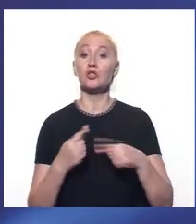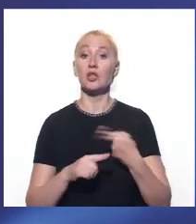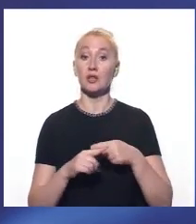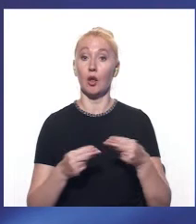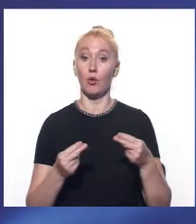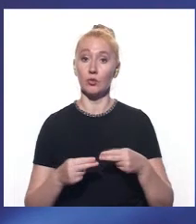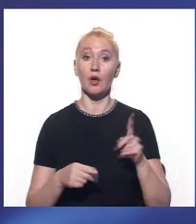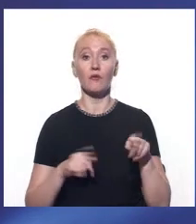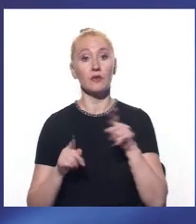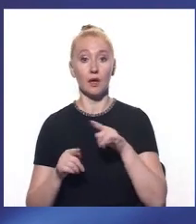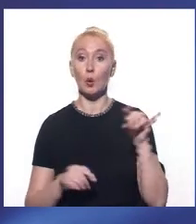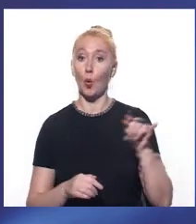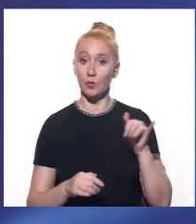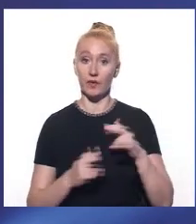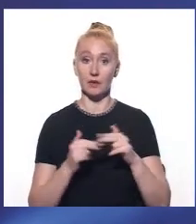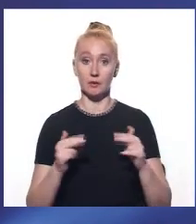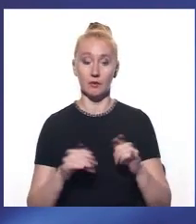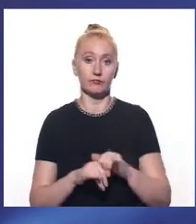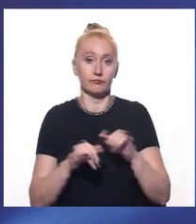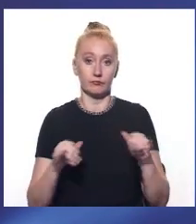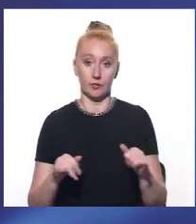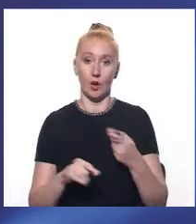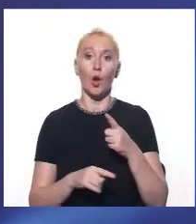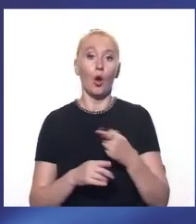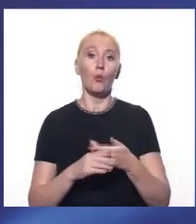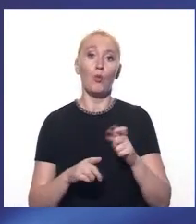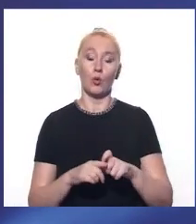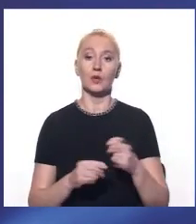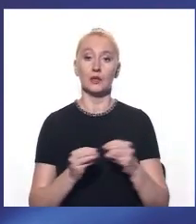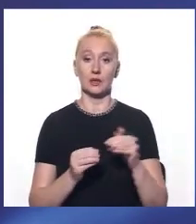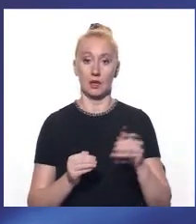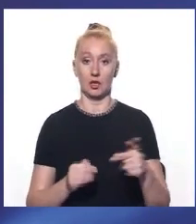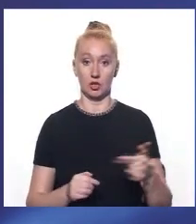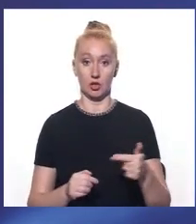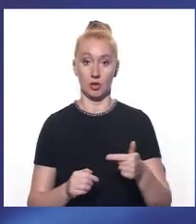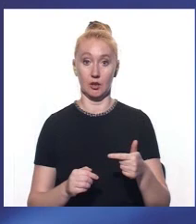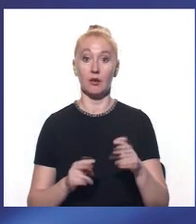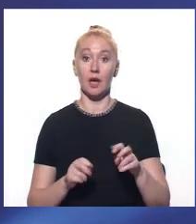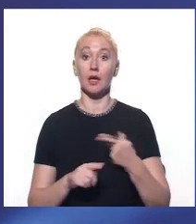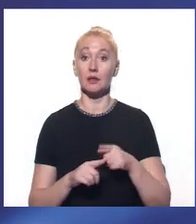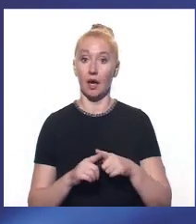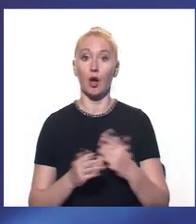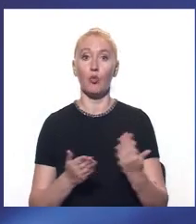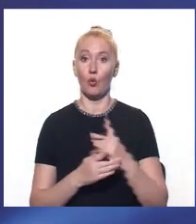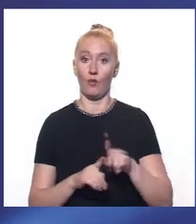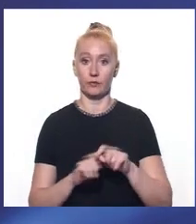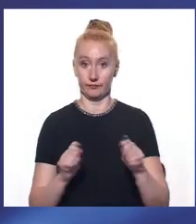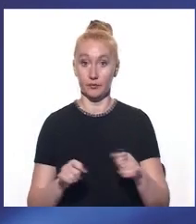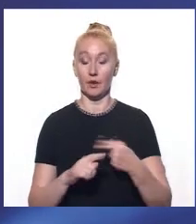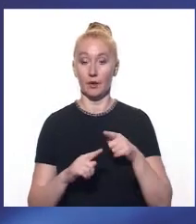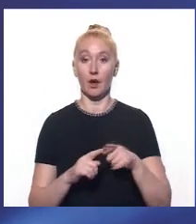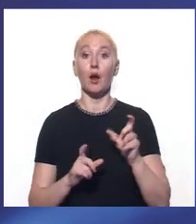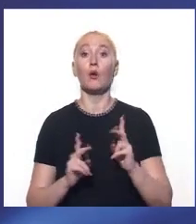контракти в деяких університетах Дніпра збільшились на понад 10 тисяч гривень. Як таке нововведення вплине на